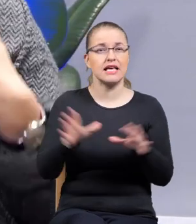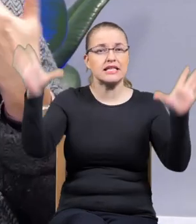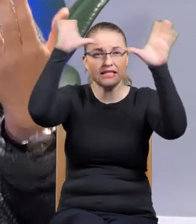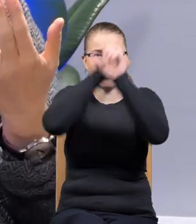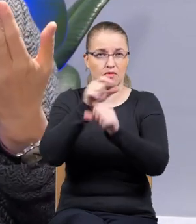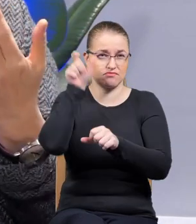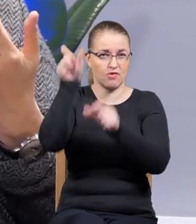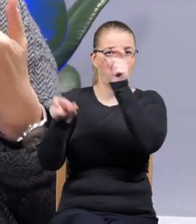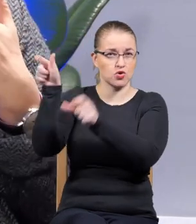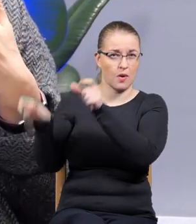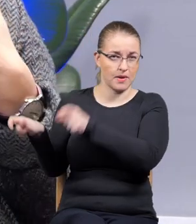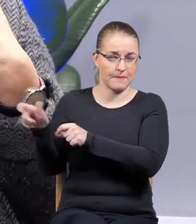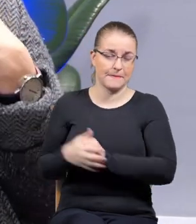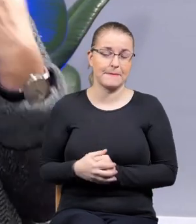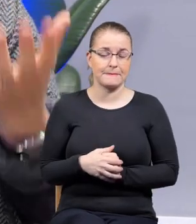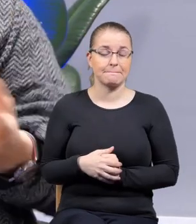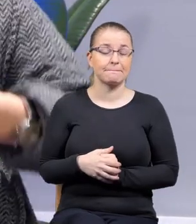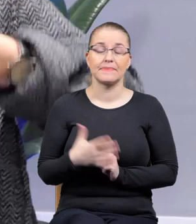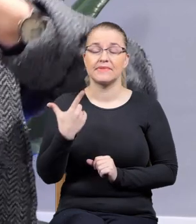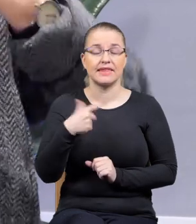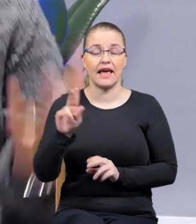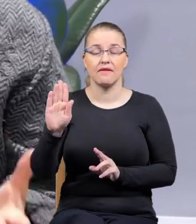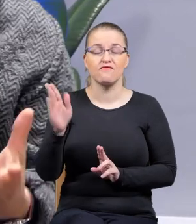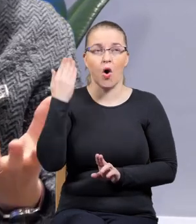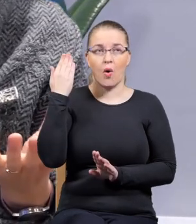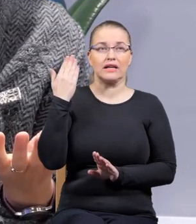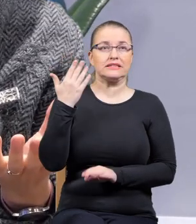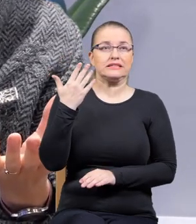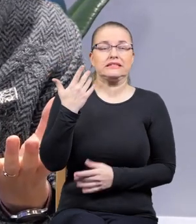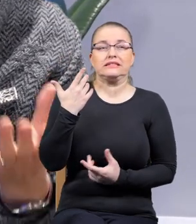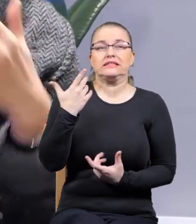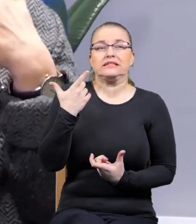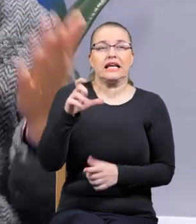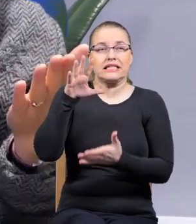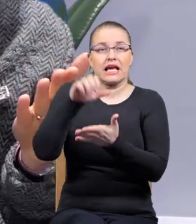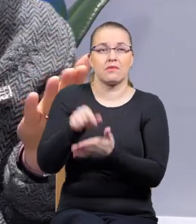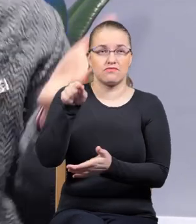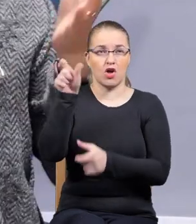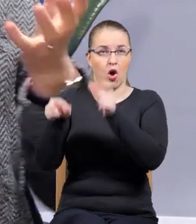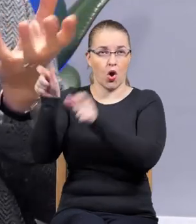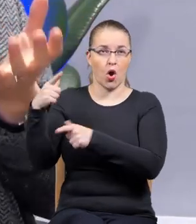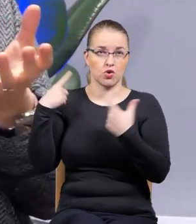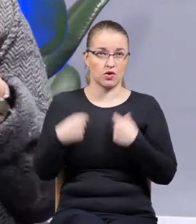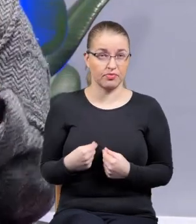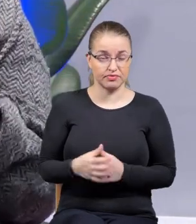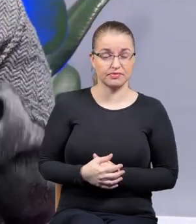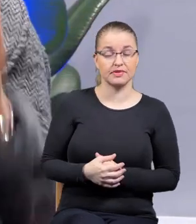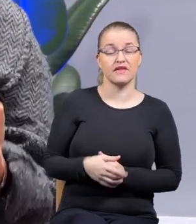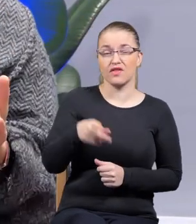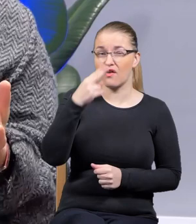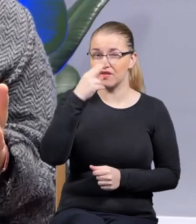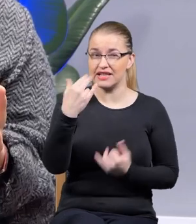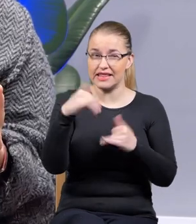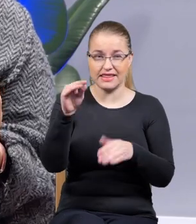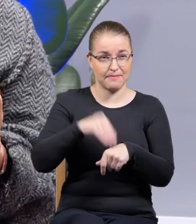zapomnieć o nich, nie przywoływać, nie zajmować się więcej nimi. Czyli jakby, widzicie tutaj, że to jest jakby